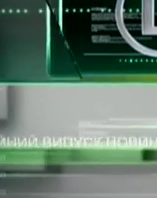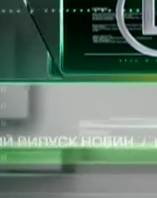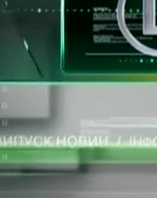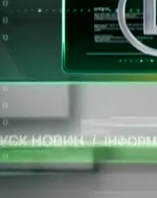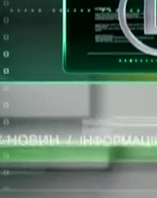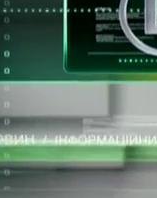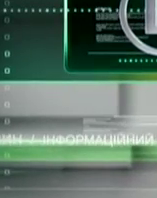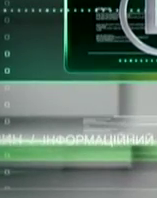Побачимось!